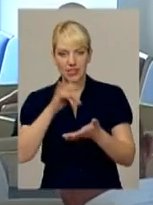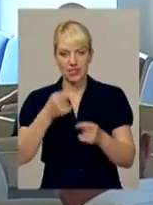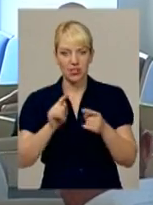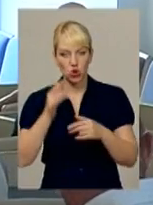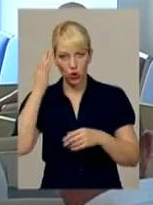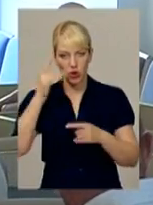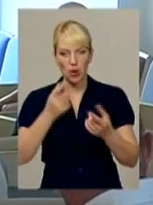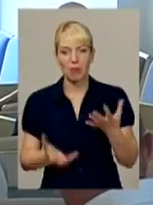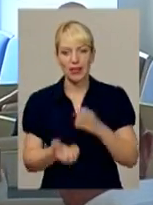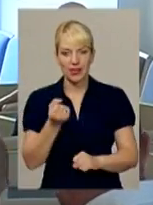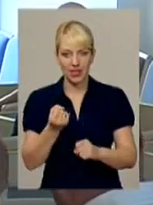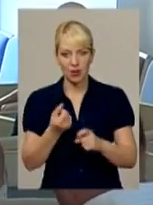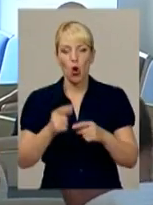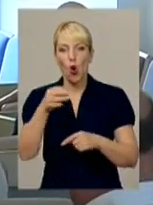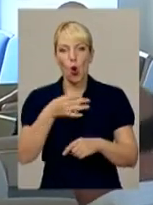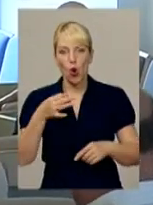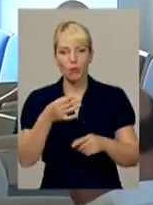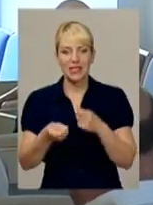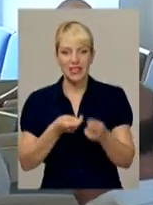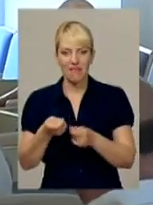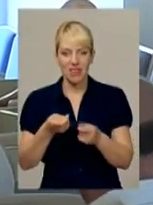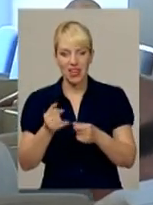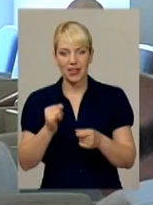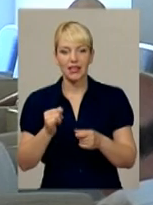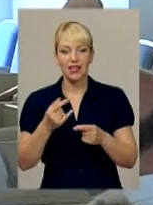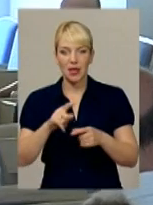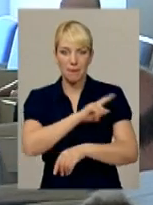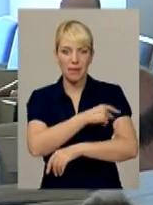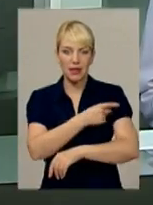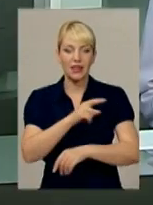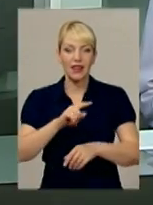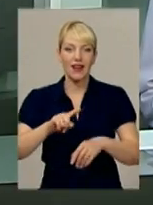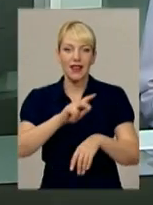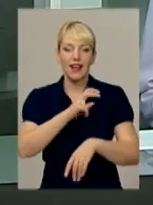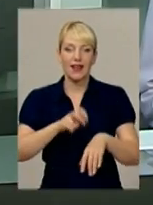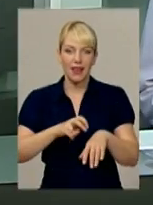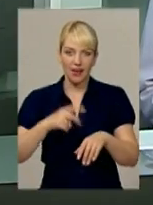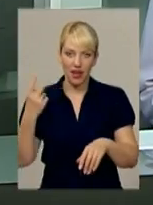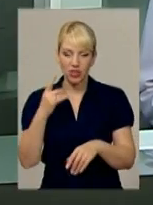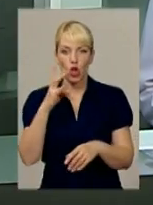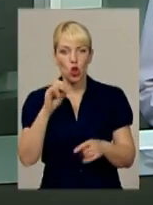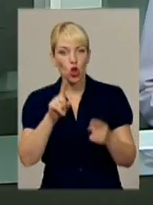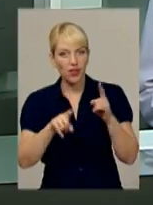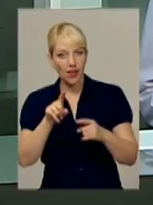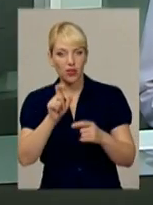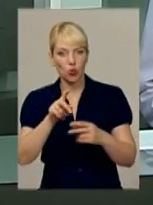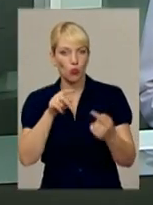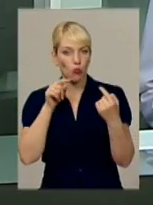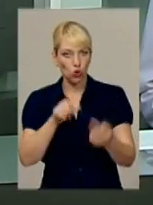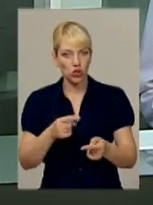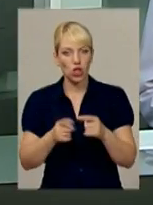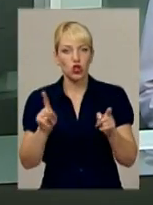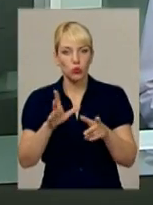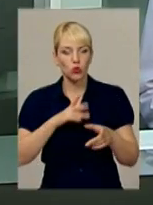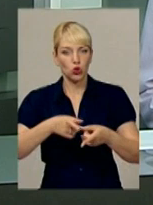ідею підтримує обласна влада та медики обласної лікарні. А от деякі працівники диспансеру та громадськість проти. Аби дійти згоди,